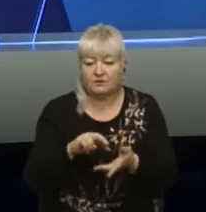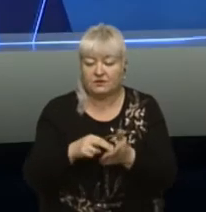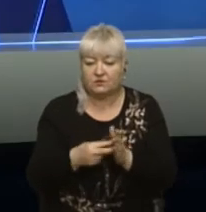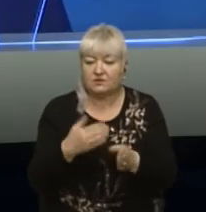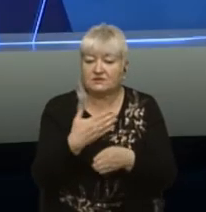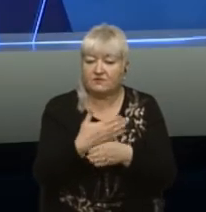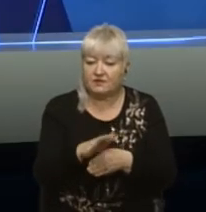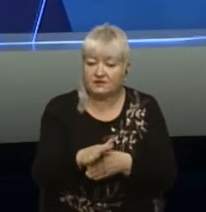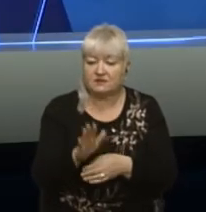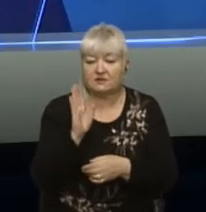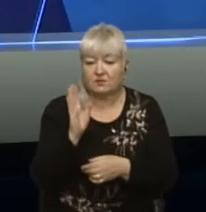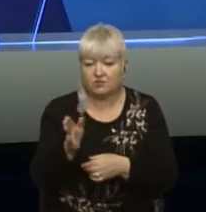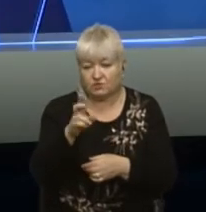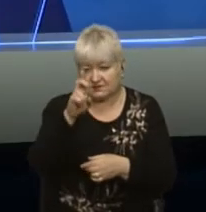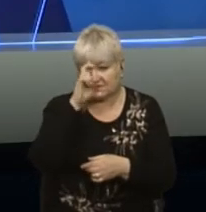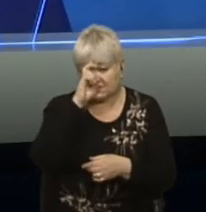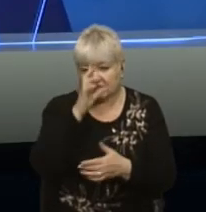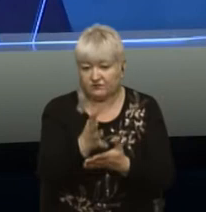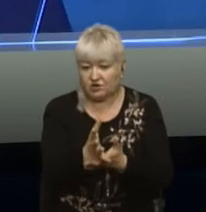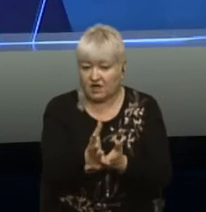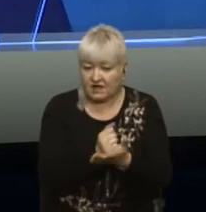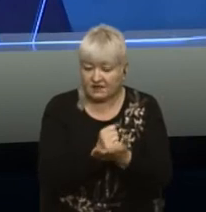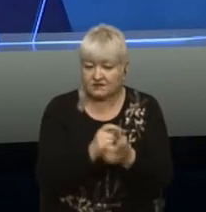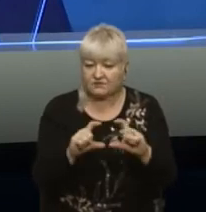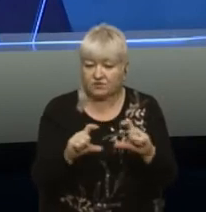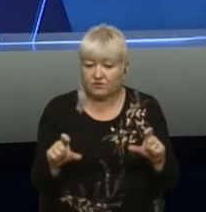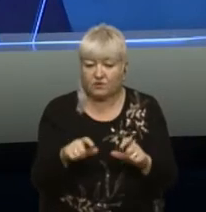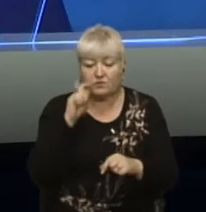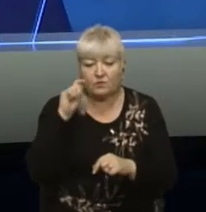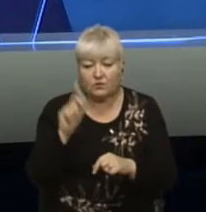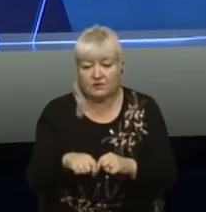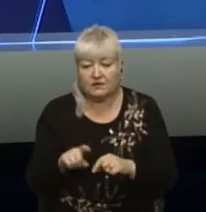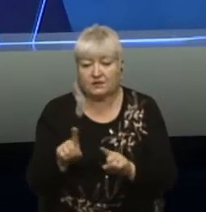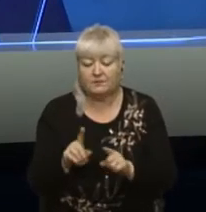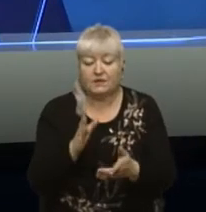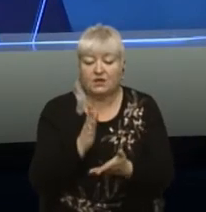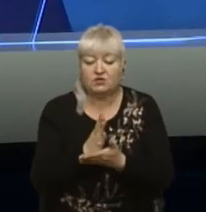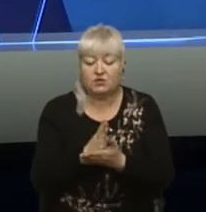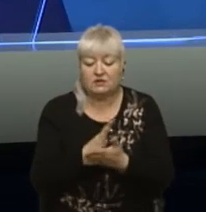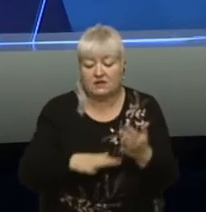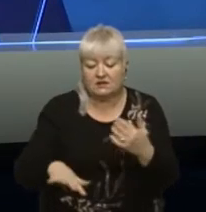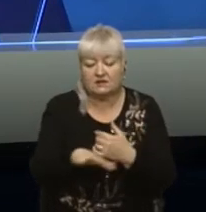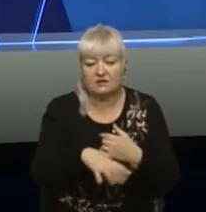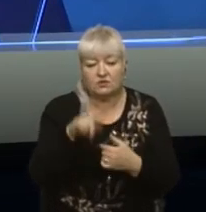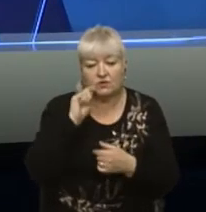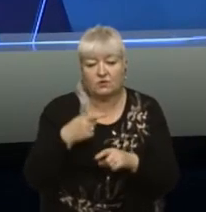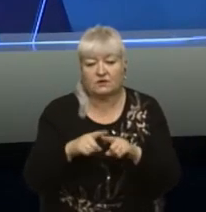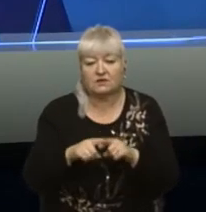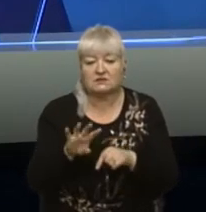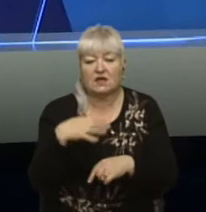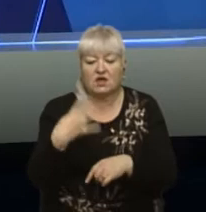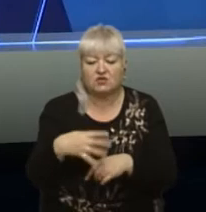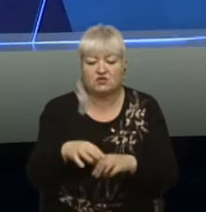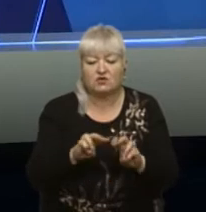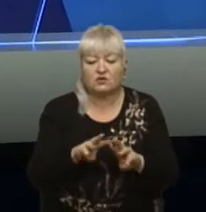виділити, вони будуть з Державного резервного фонду України, який діє на цілу територію України. Це сума 40 мільйон 720